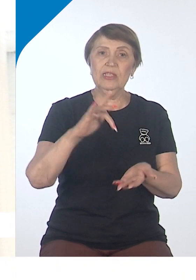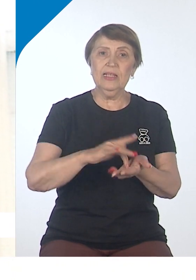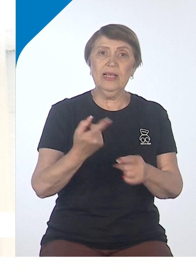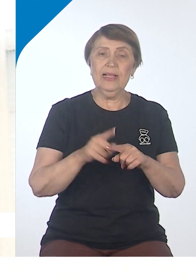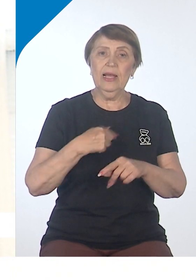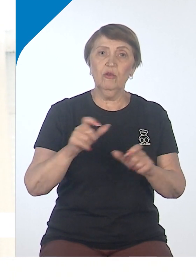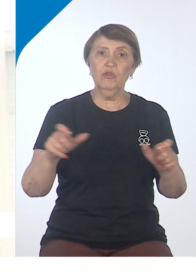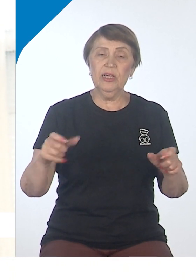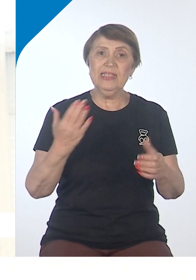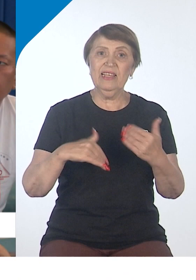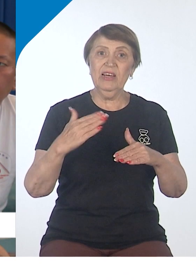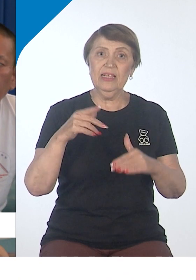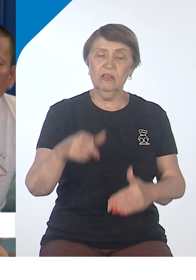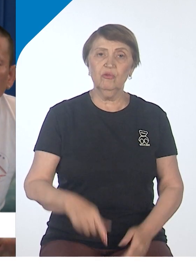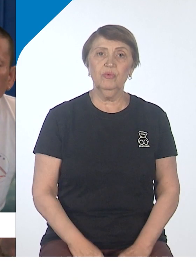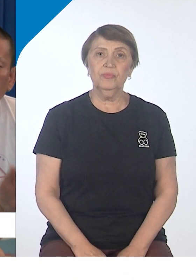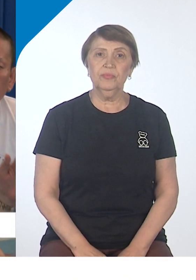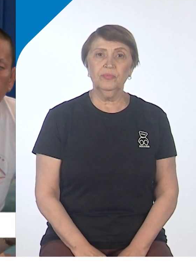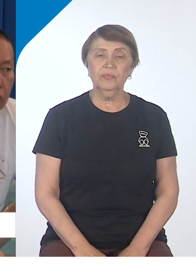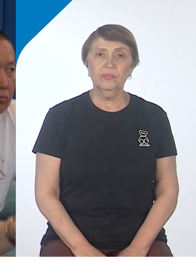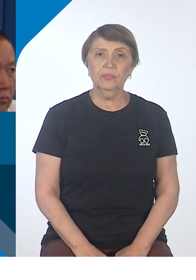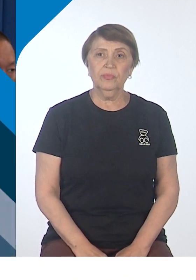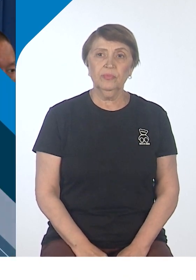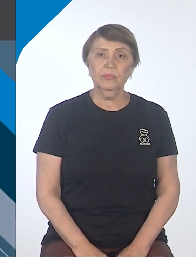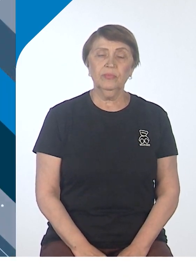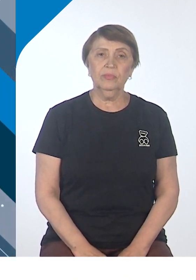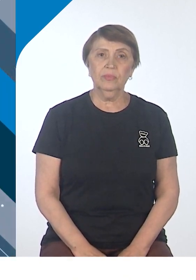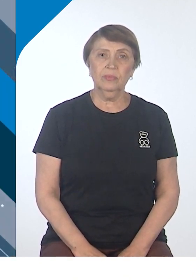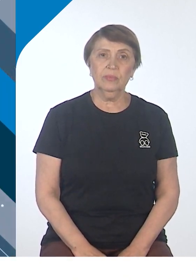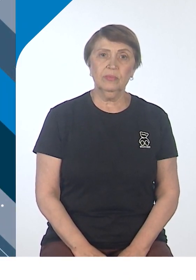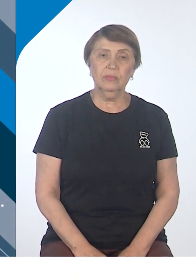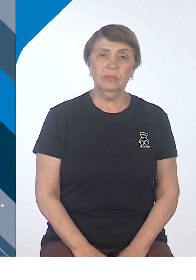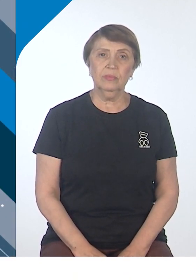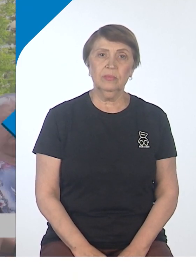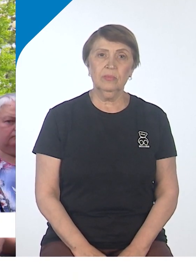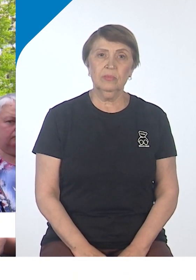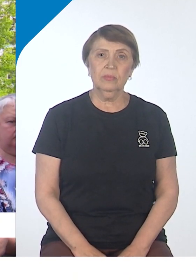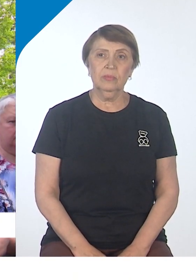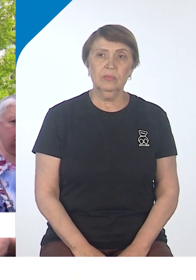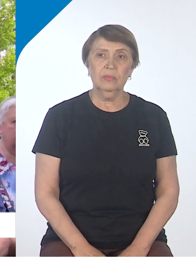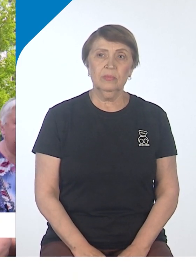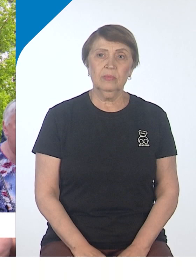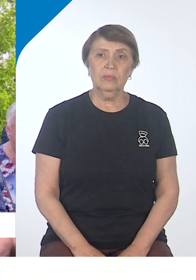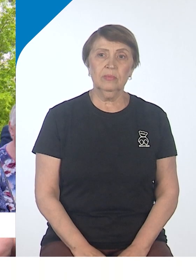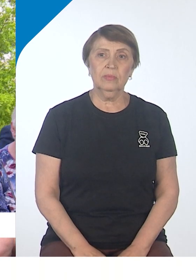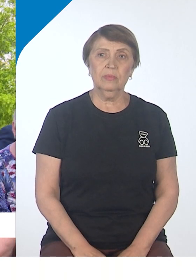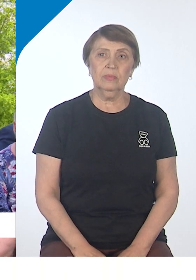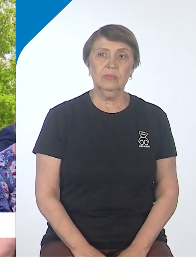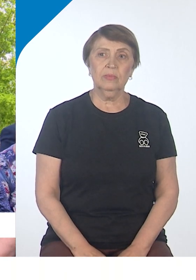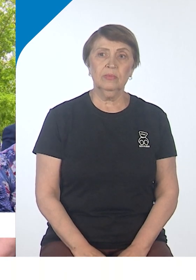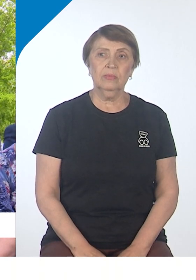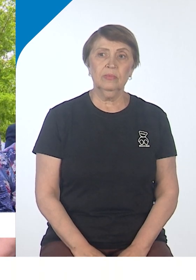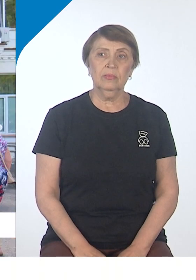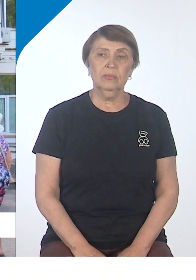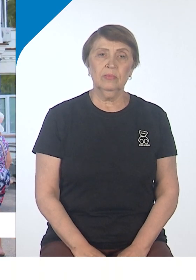людей с инвалидностью. Александра Пескуна, Ольга Власова, Смотри Хабаровск. Рыба вонючая, дом жалуется